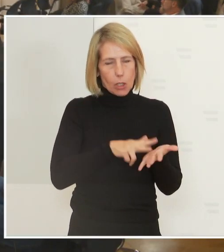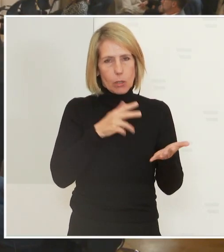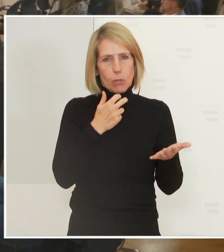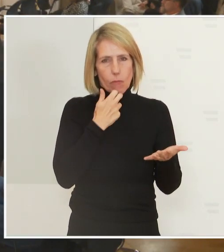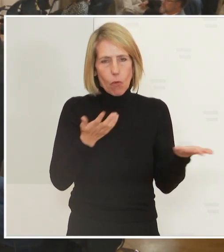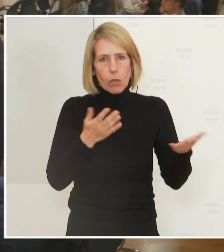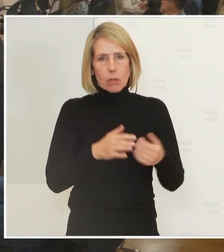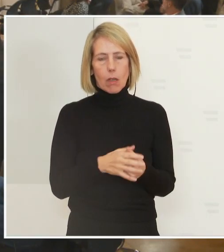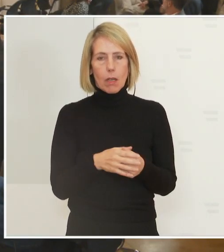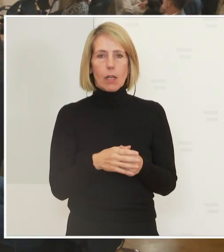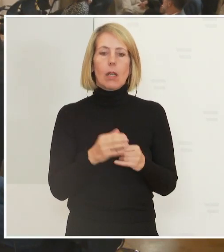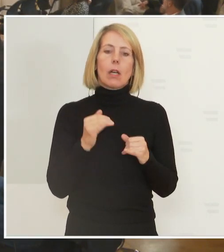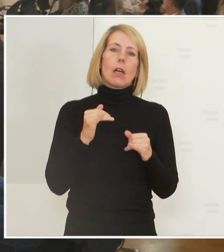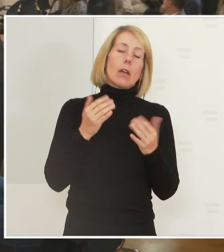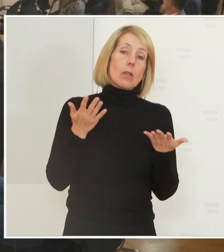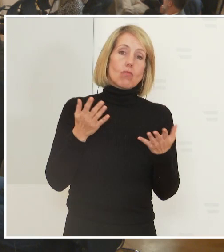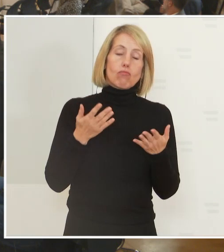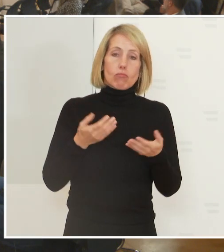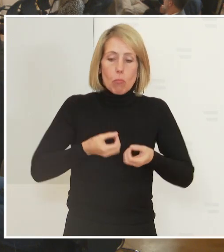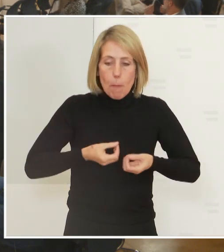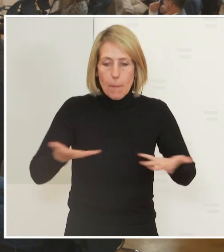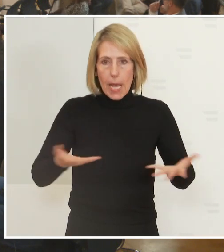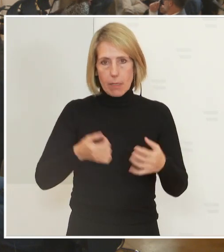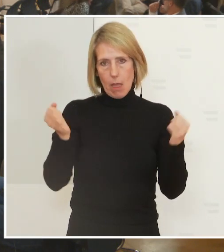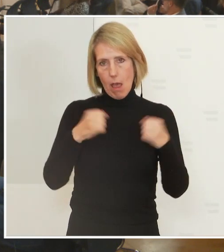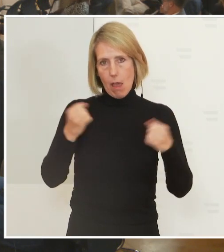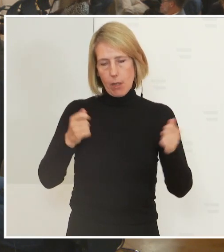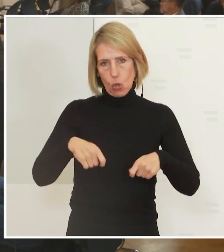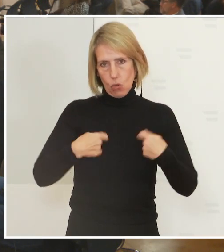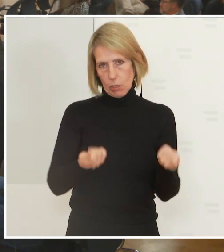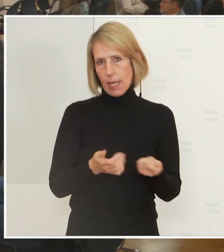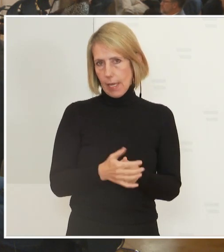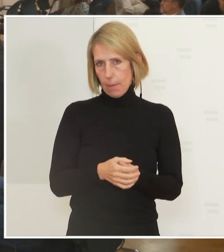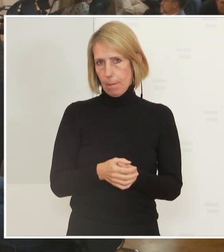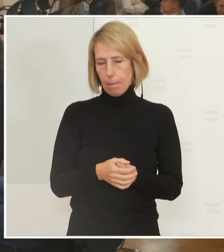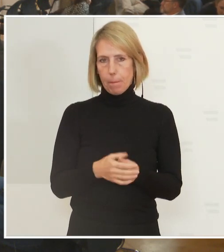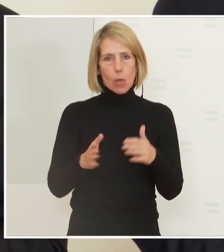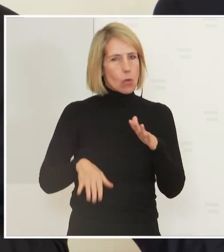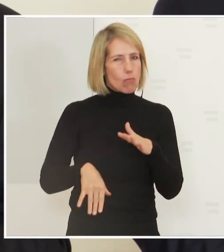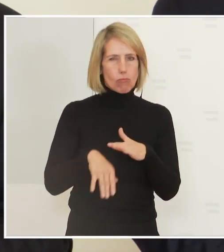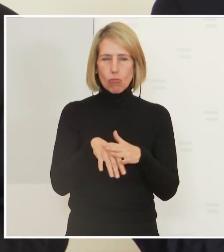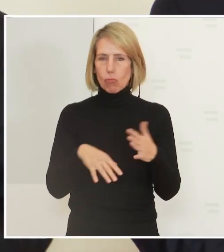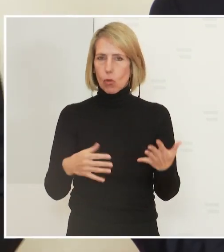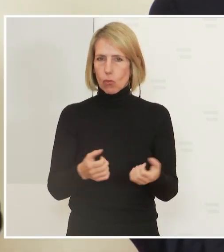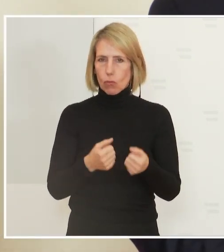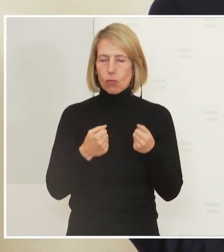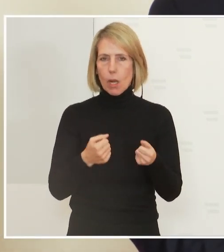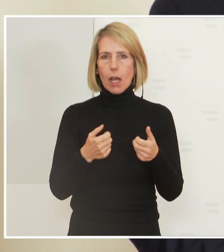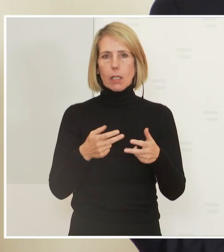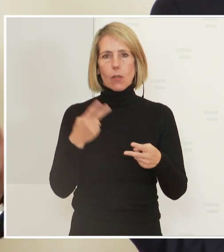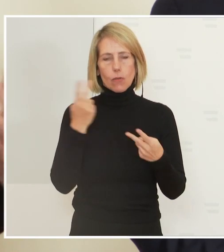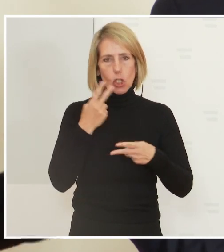Prinzipiell ist es so, dass es eine breite Einigung gegeben hat und großes Verständnis für diese Maßnahmen. Im